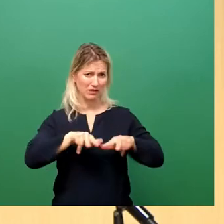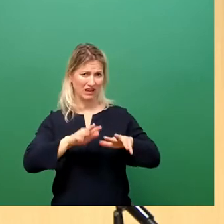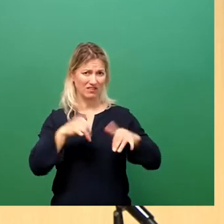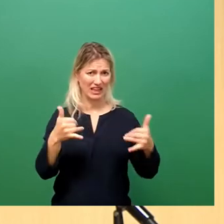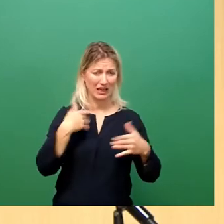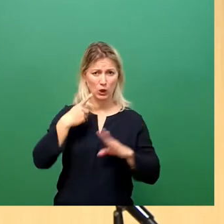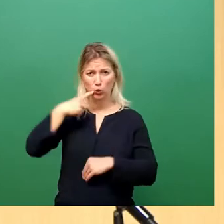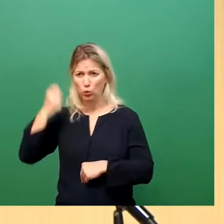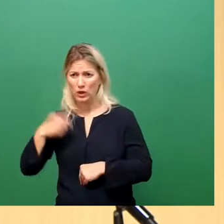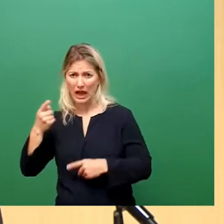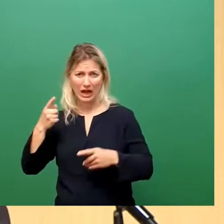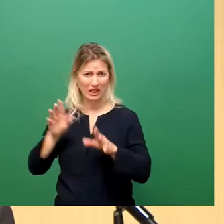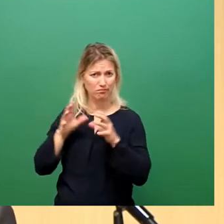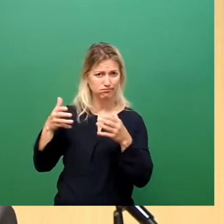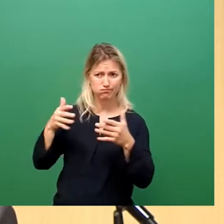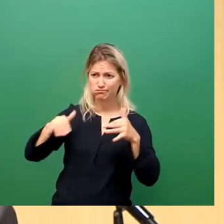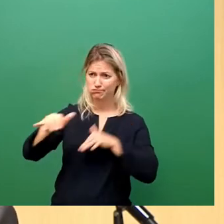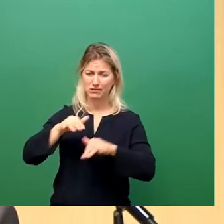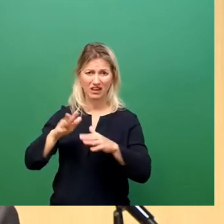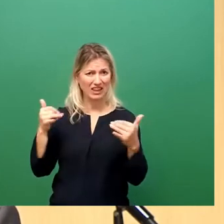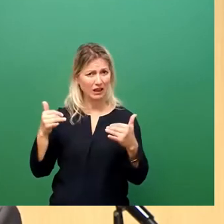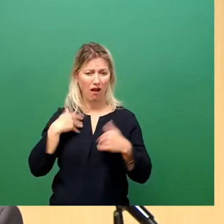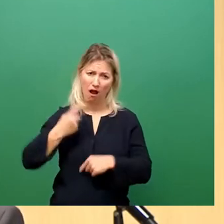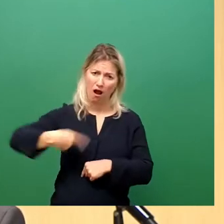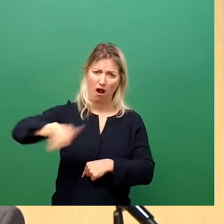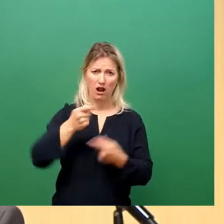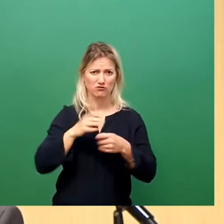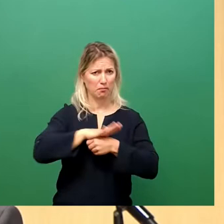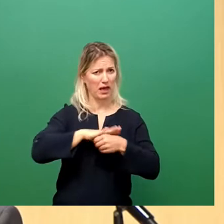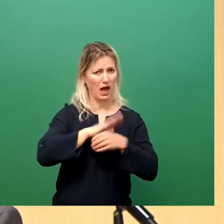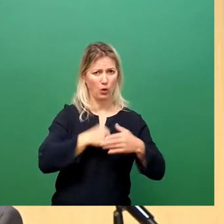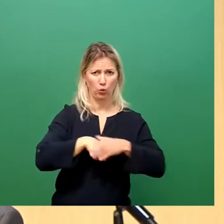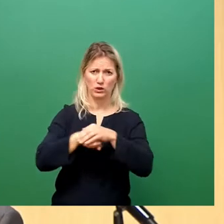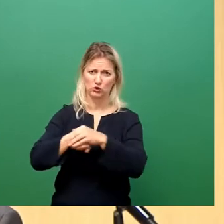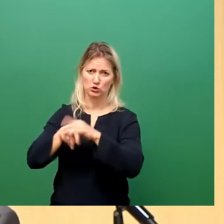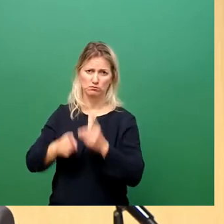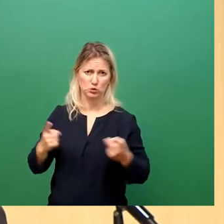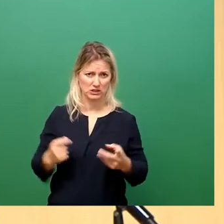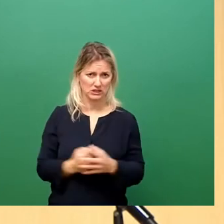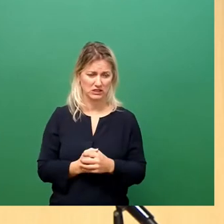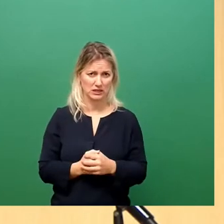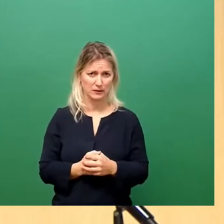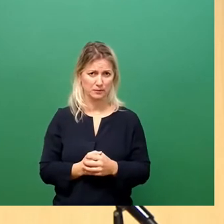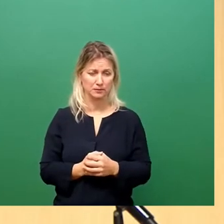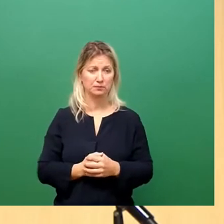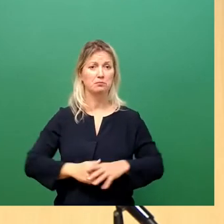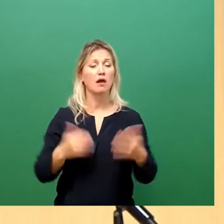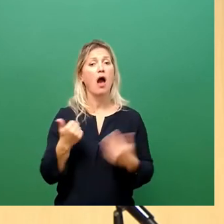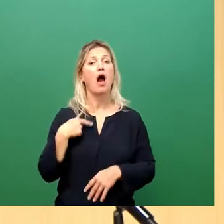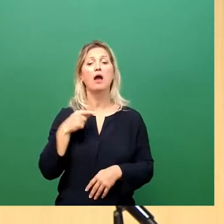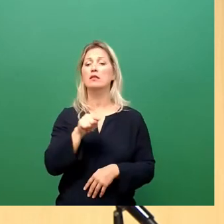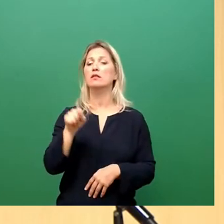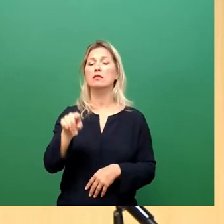jeder Geschäftsbereich trägt dazu bei. Einen Beitrag solitär herauszunehmen und zu privilegieren,